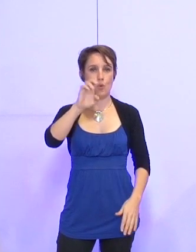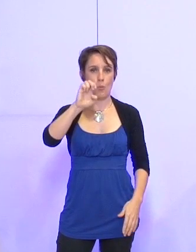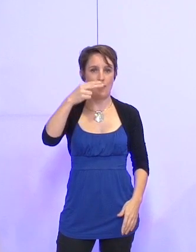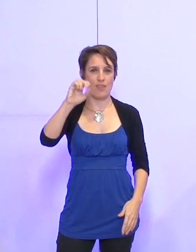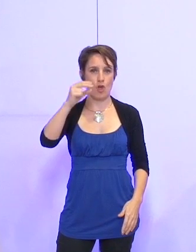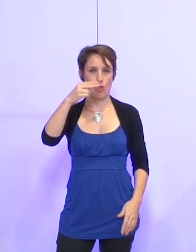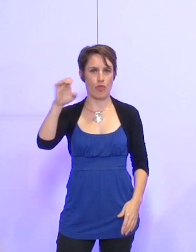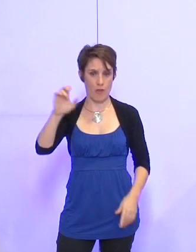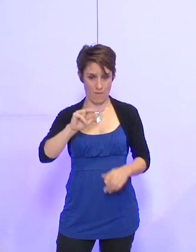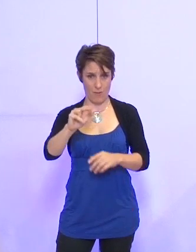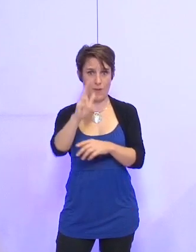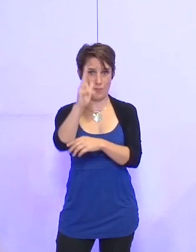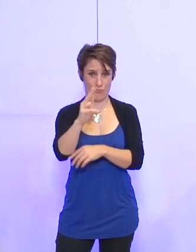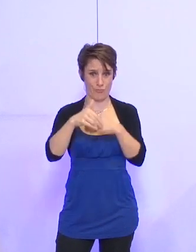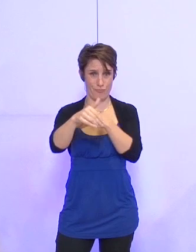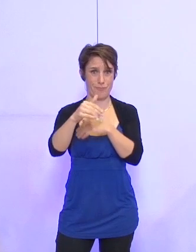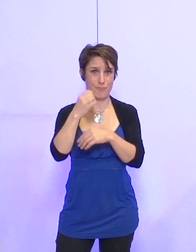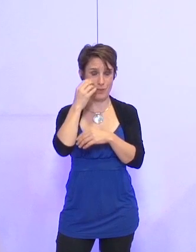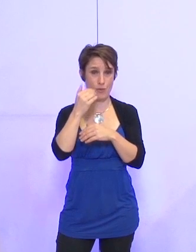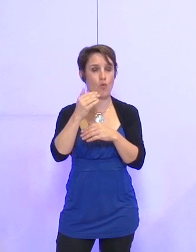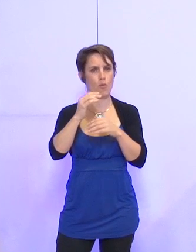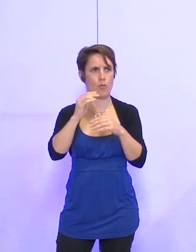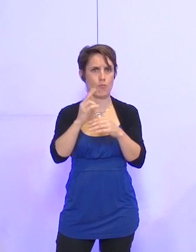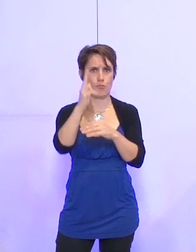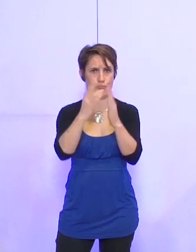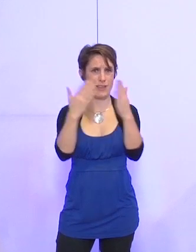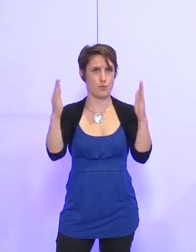qui va démarrer bientôt et qui se tiendra jusqu'en février.